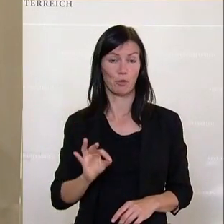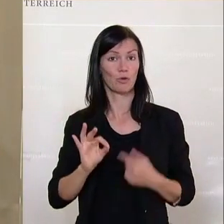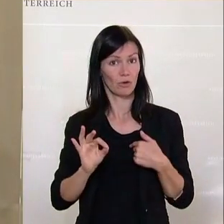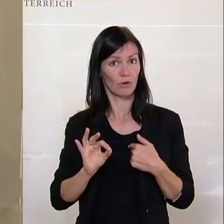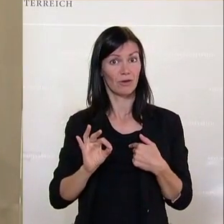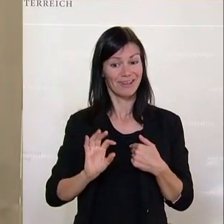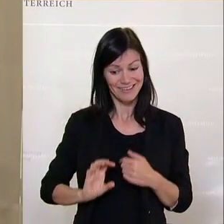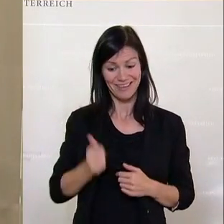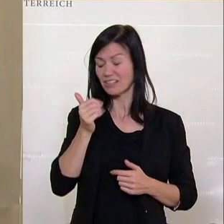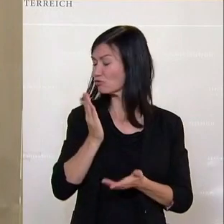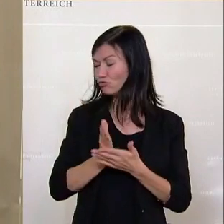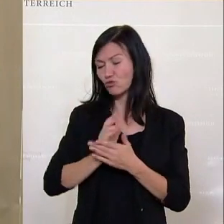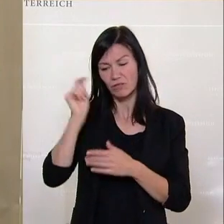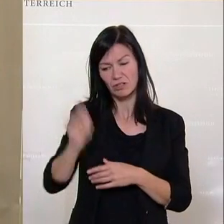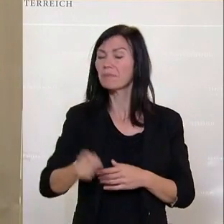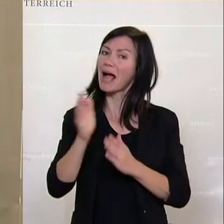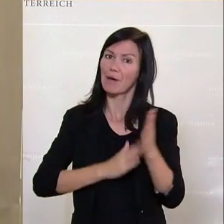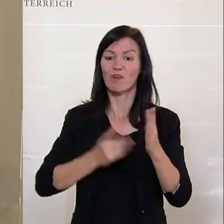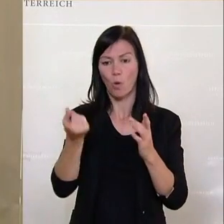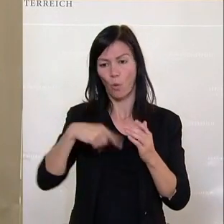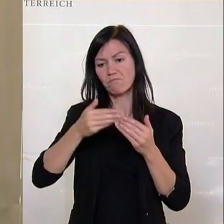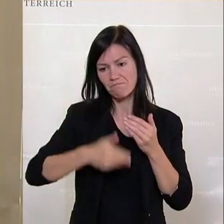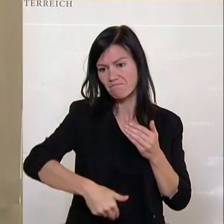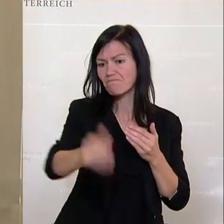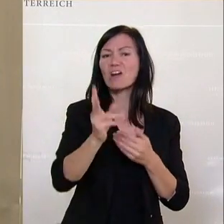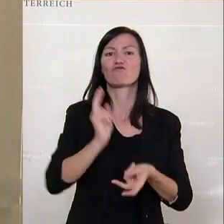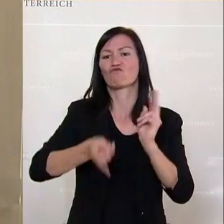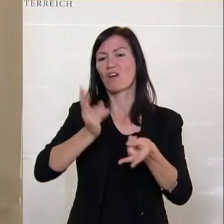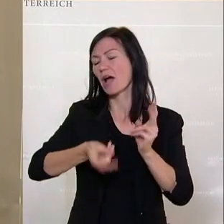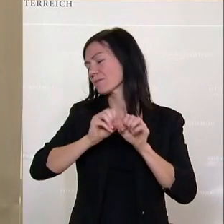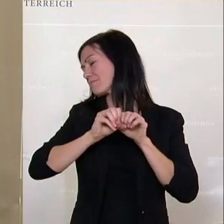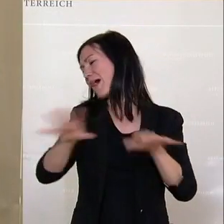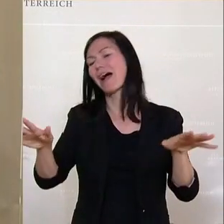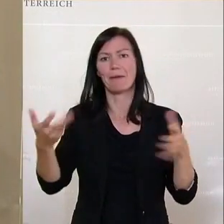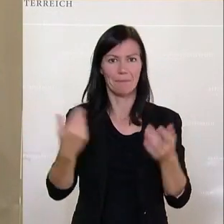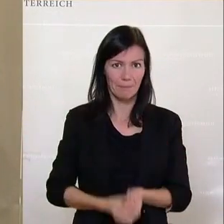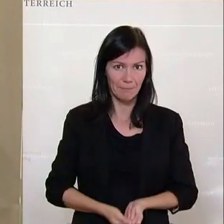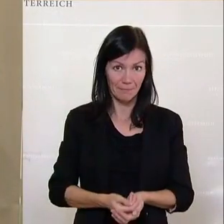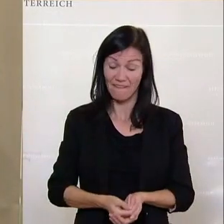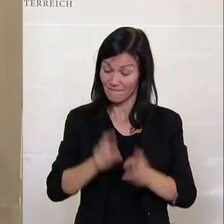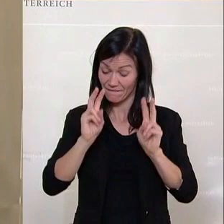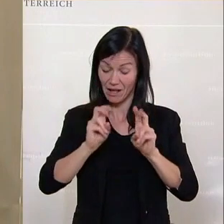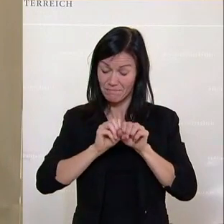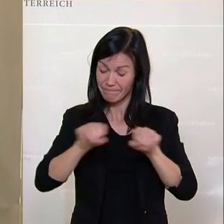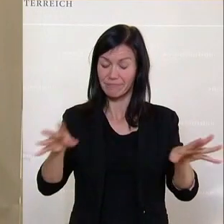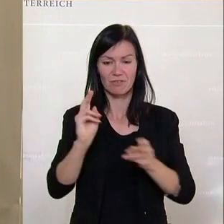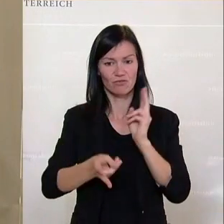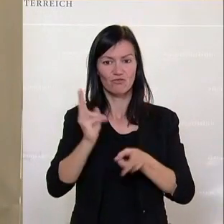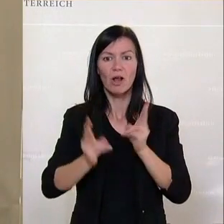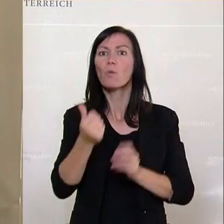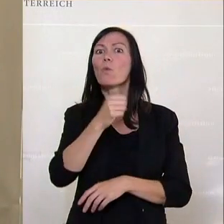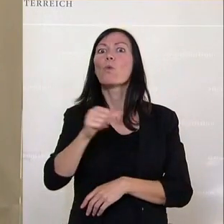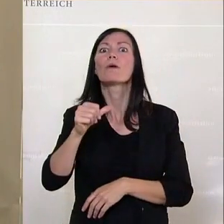vor diesen Kollateralschäden gewarnt haben. Und die Kollateralschäden sind da. Ich rede noch gar nicht von den 100 Milliarden